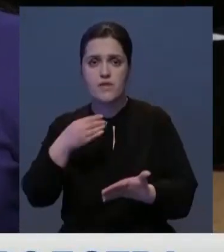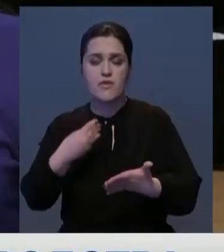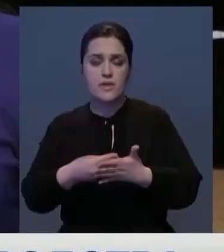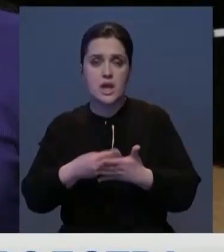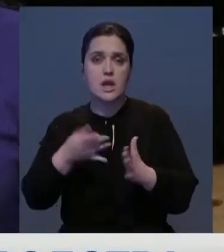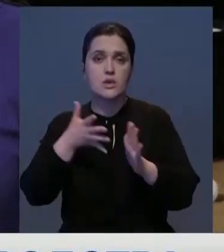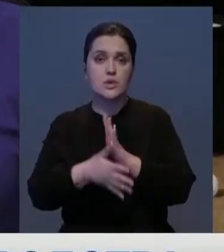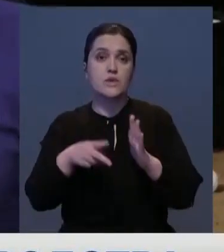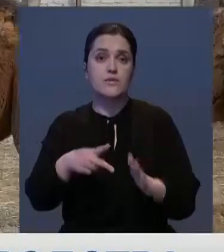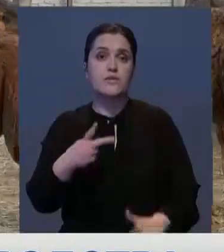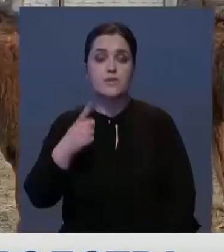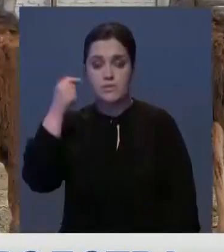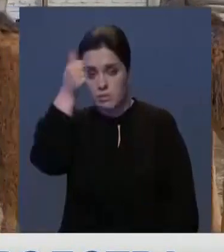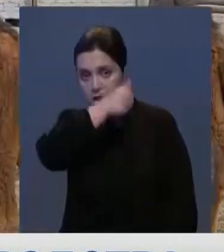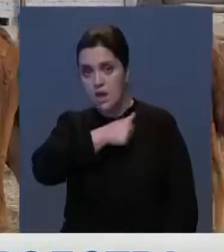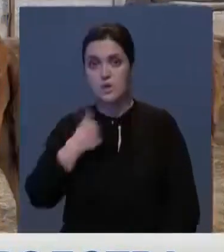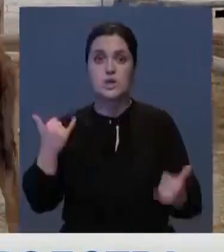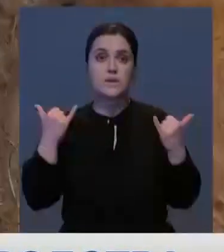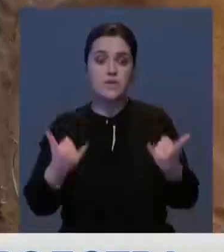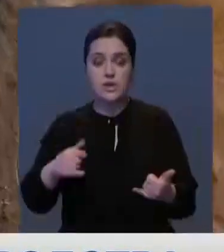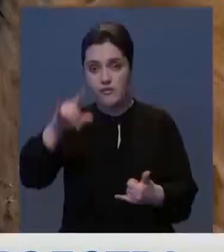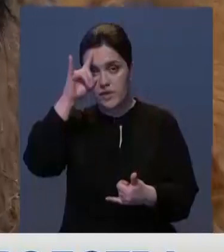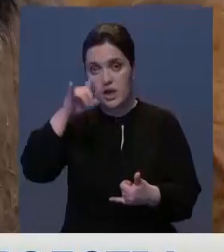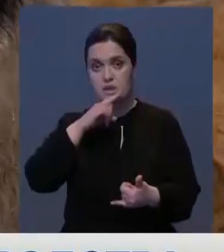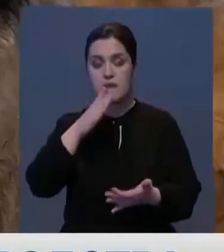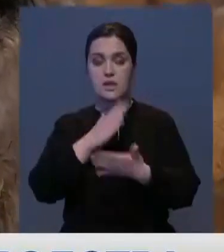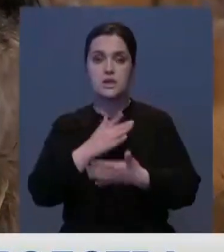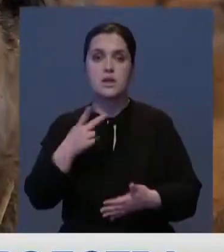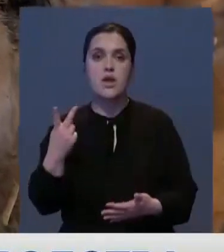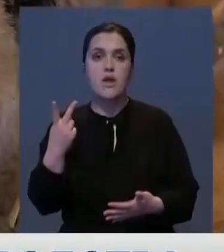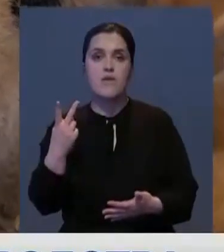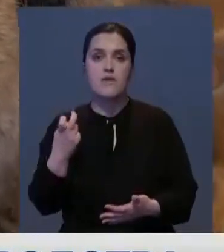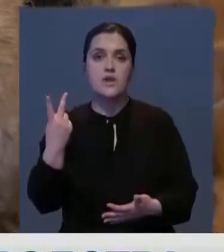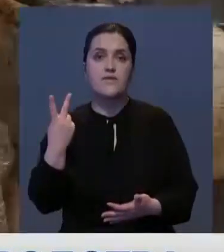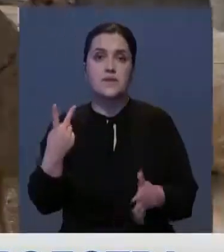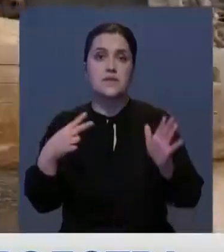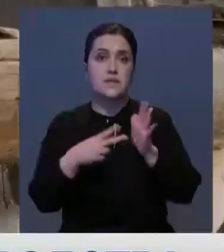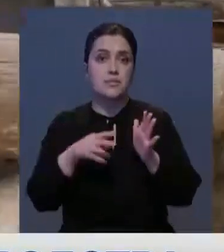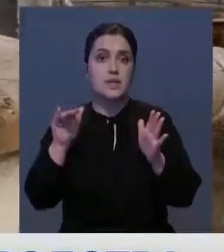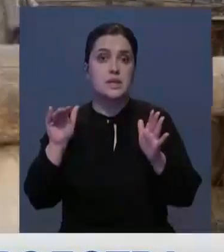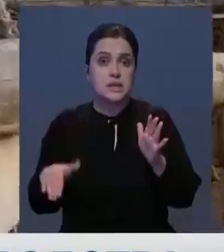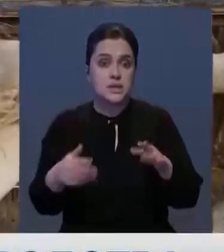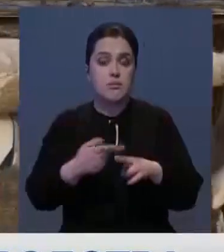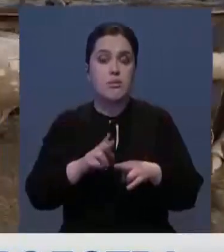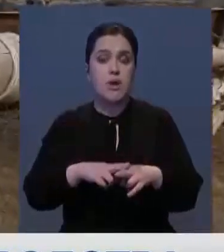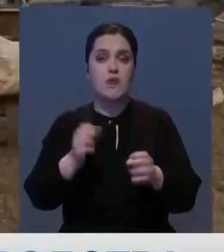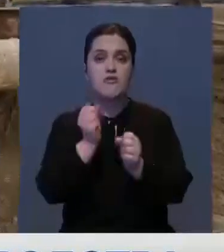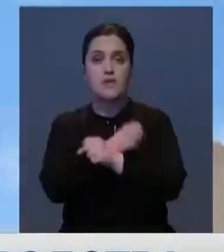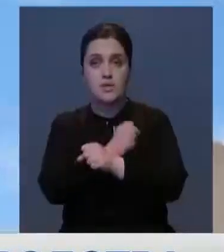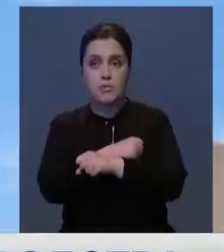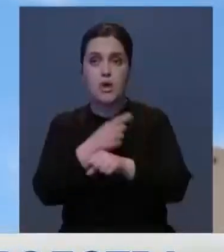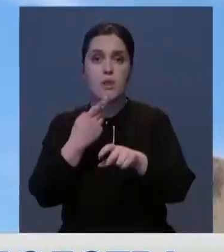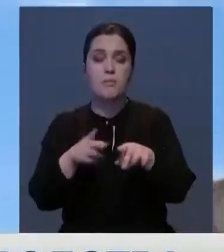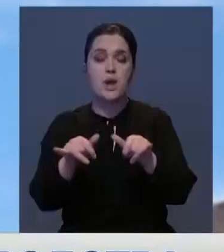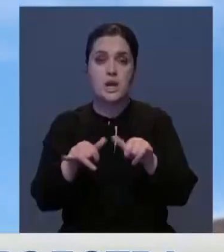2021 году. Сегодня в Казахстане насчитывается свыше 227 тысяч голов верблюдов. Разводят их